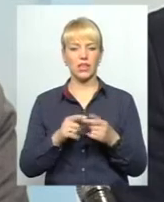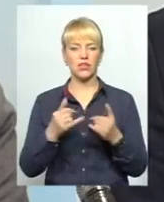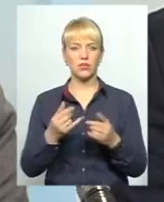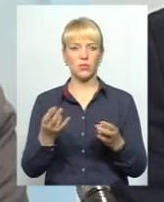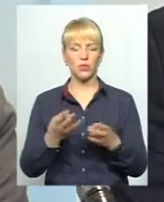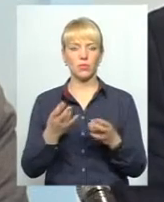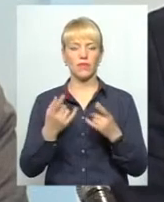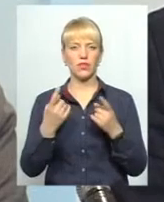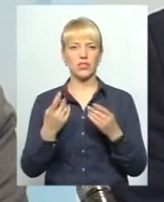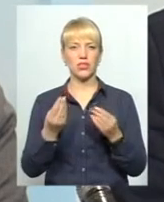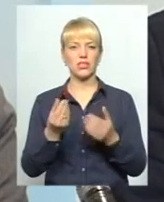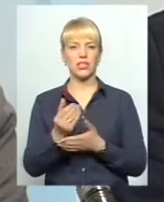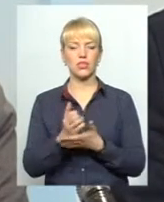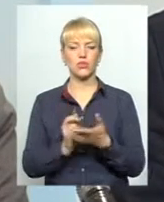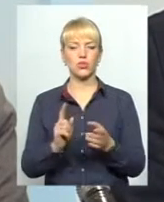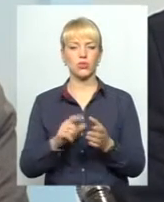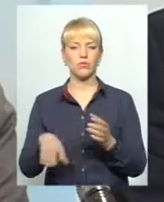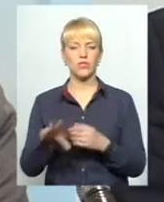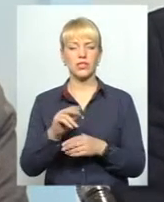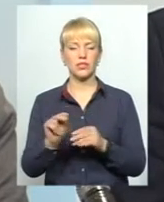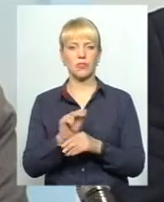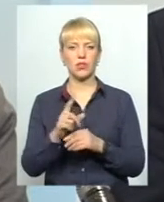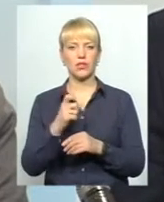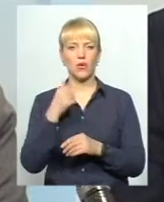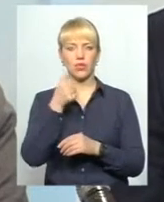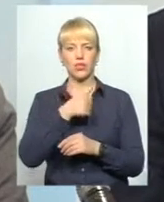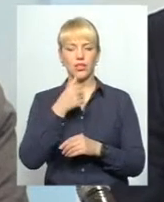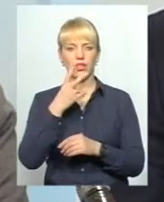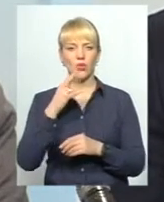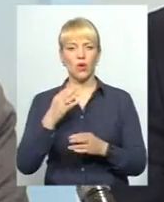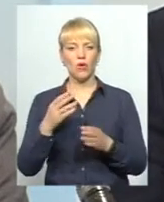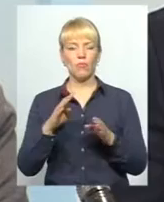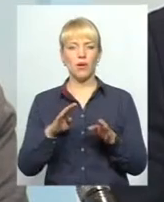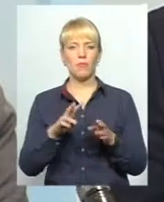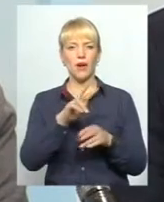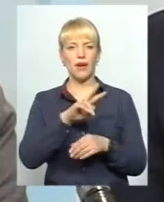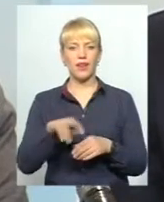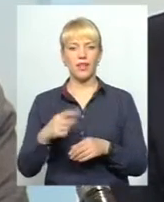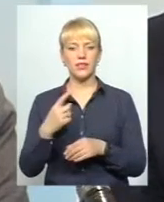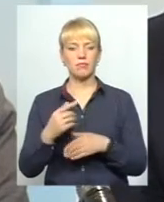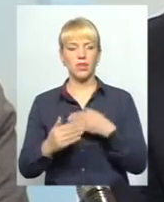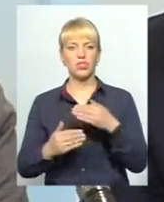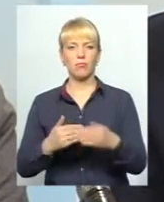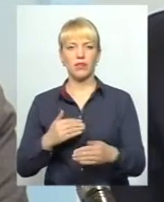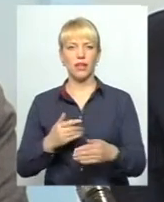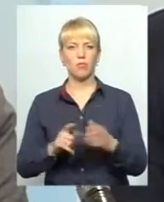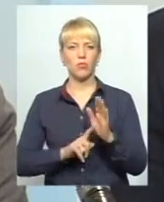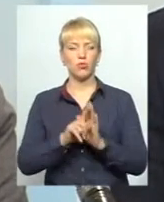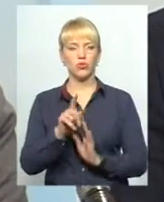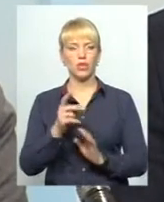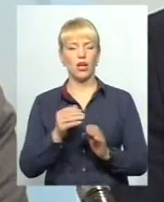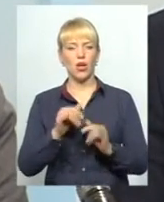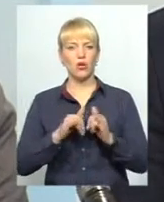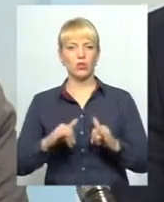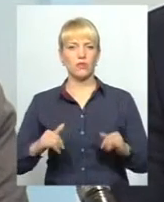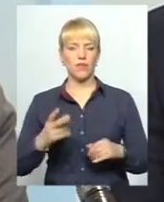бюджет нашої держави, щоб все зробити і полагодити за рік. Але паралельно з першим етапом починає розвиватися другий, другий, який